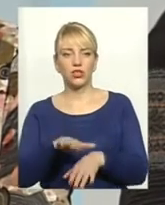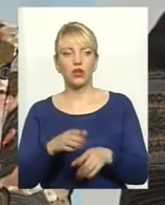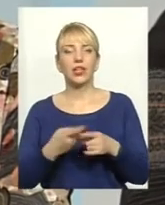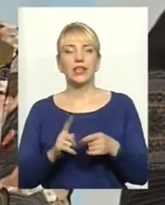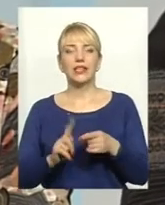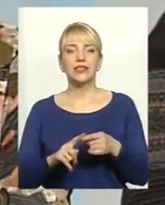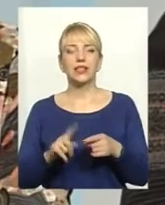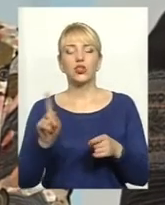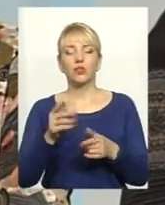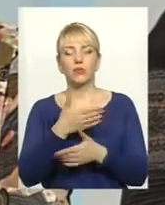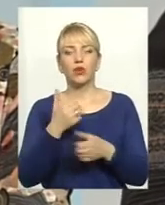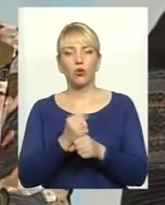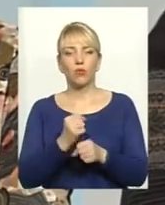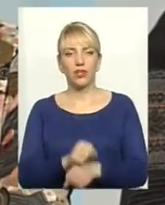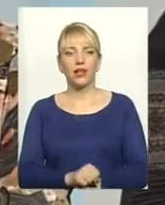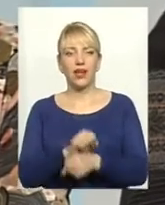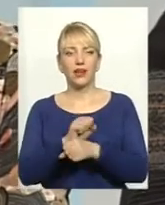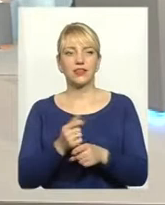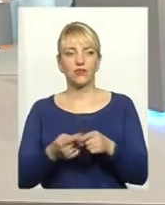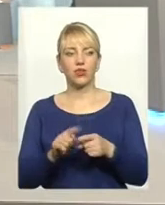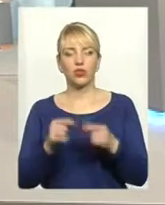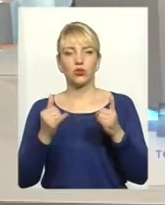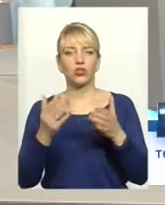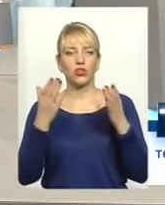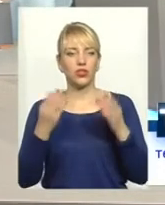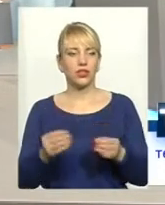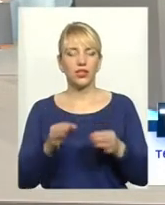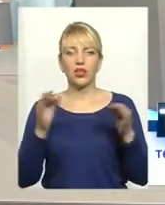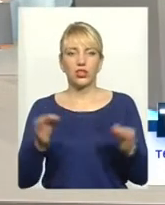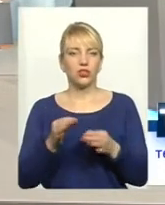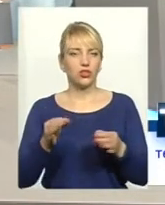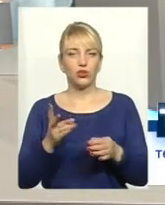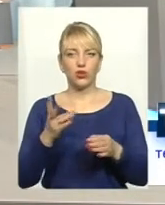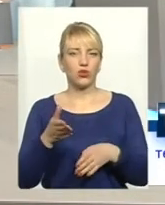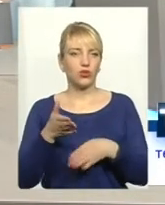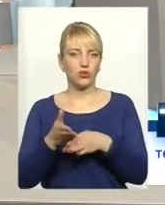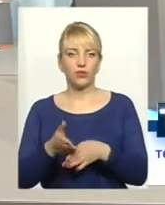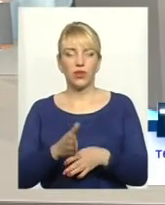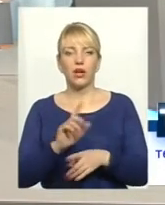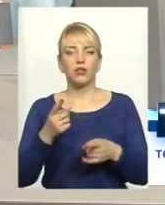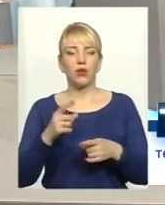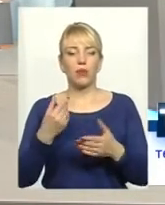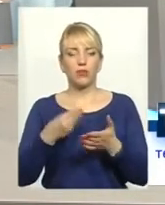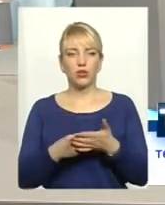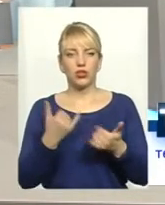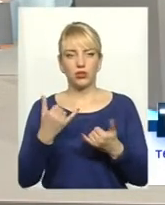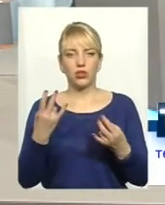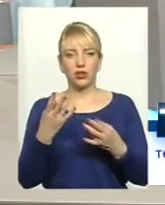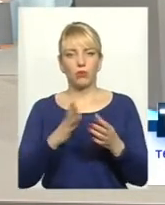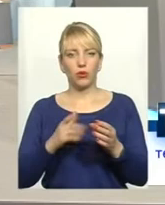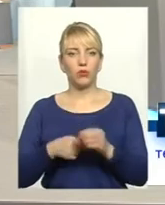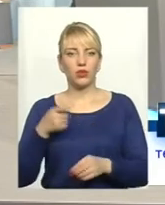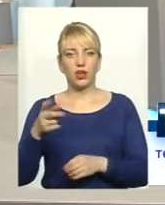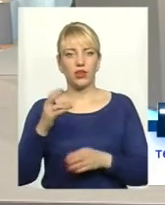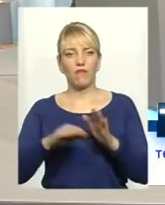думаю, ця акція, що ми робили, воно ні до чого на сьогоднішній день фактично не провело, тому що бюджет сьогодні мали, до речі, подати Верховну